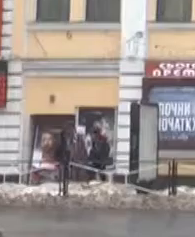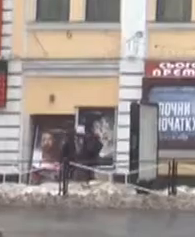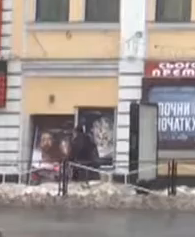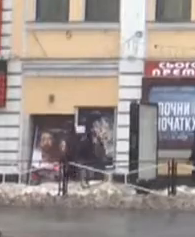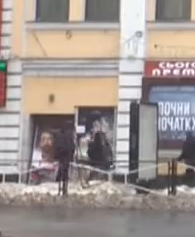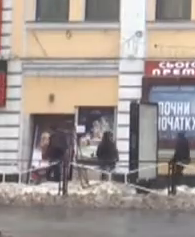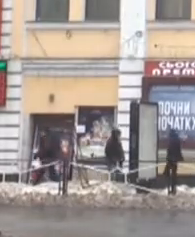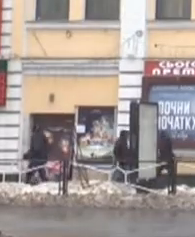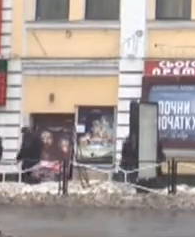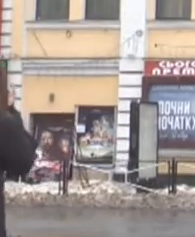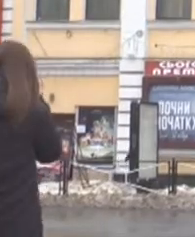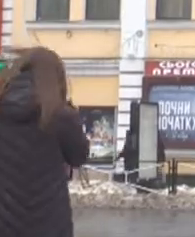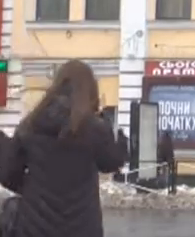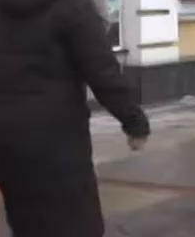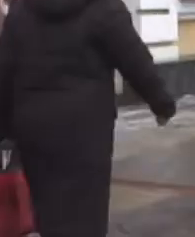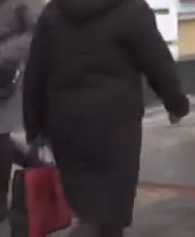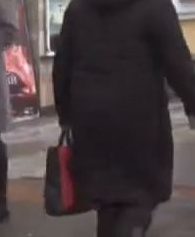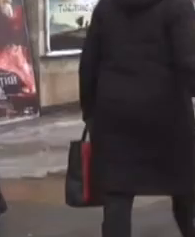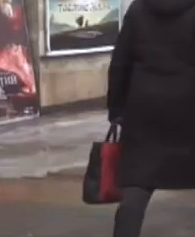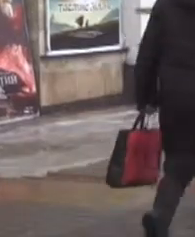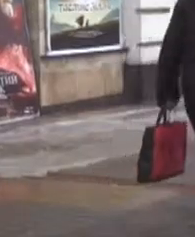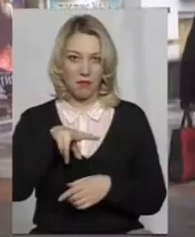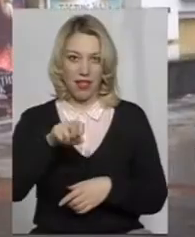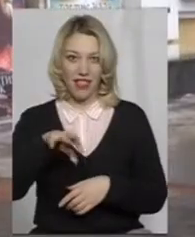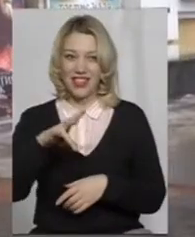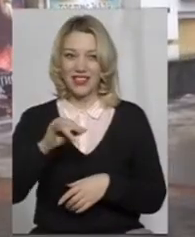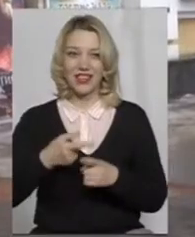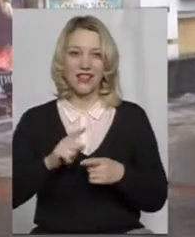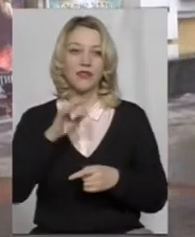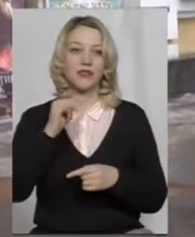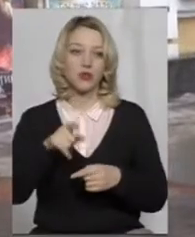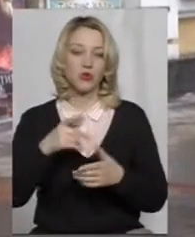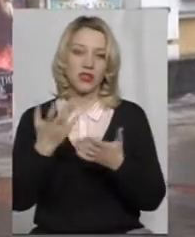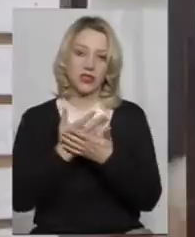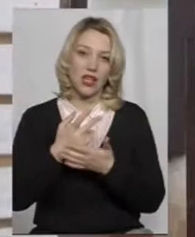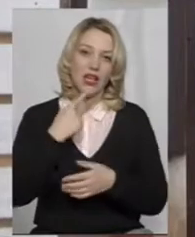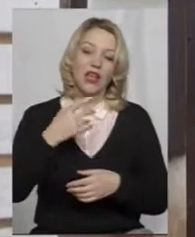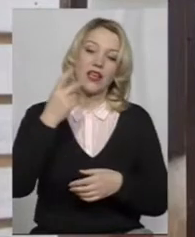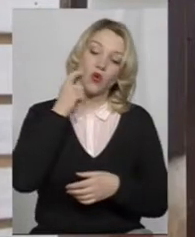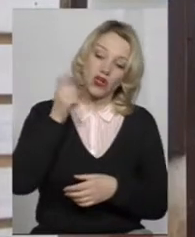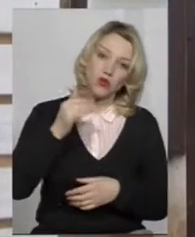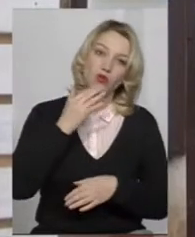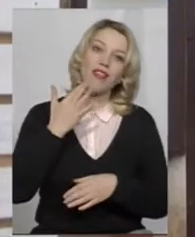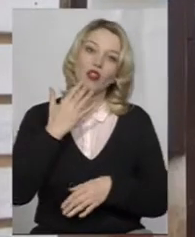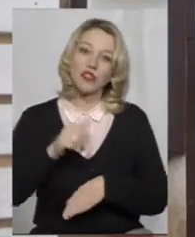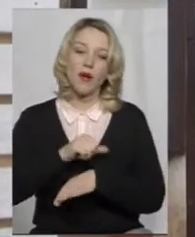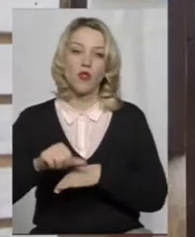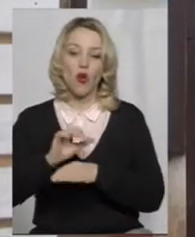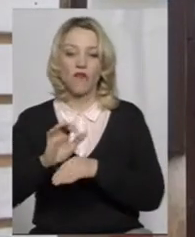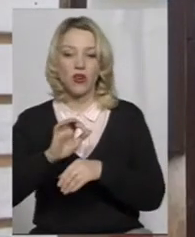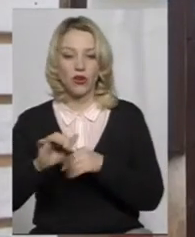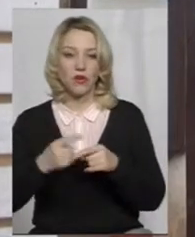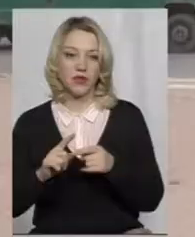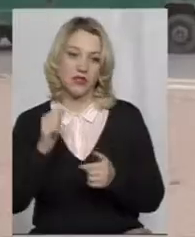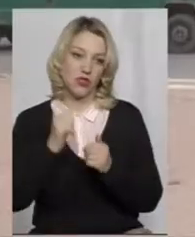Це Хмельницький кінотеатр «Планета». Щодня тут демонструють стрічки українського та іноземного виробництва. Щотижня репертуар